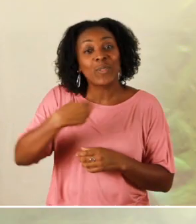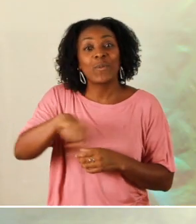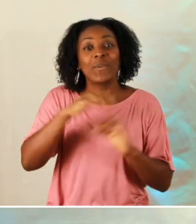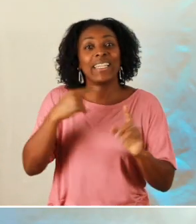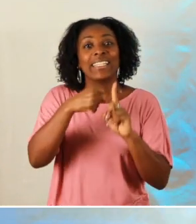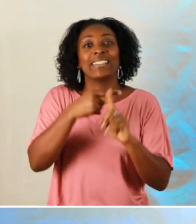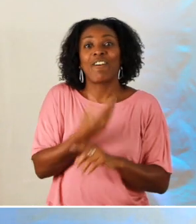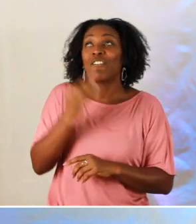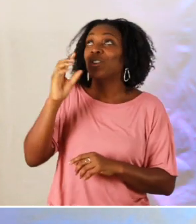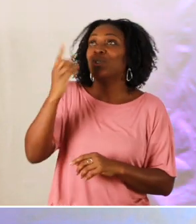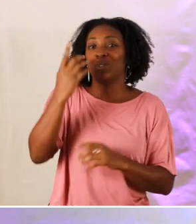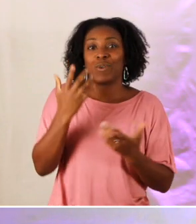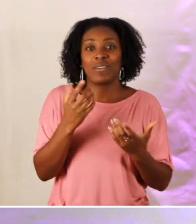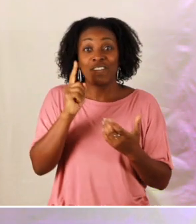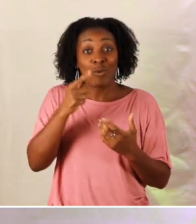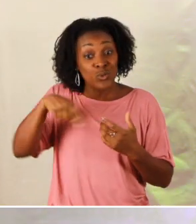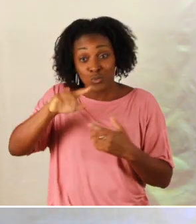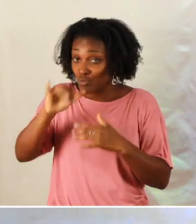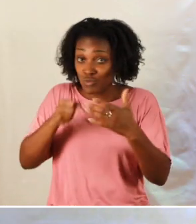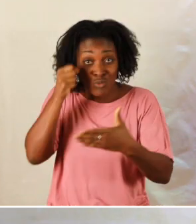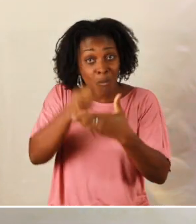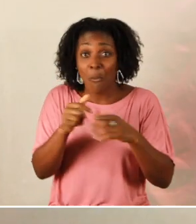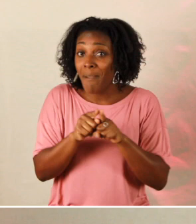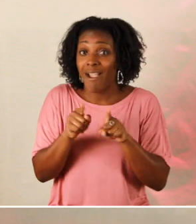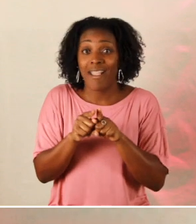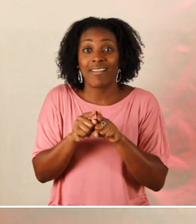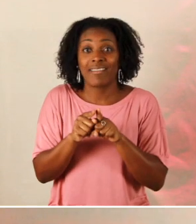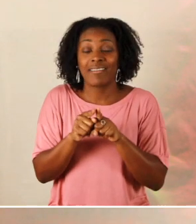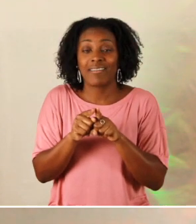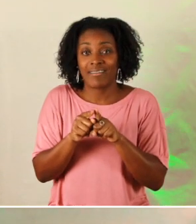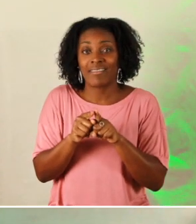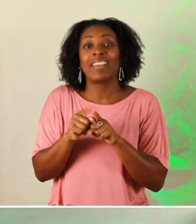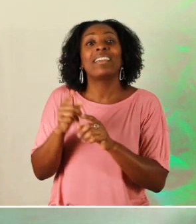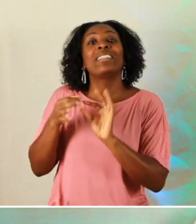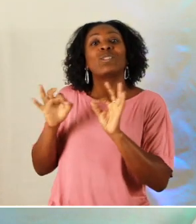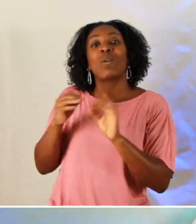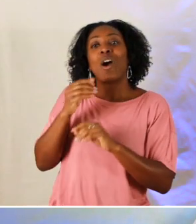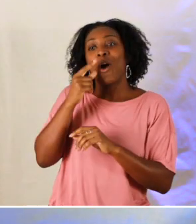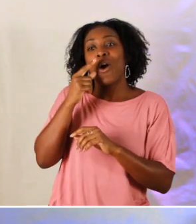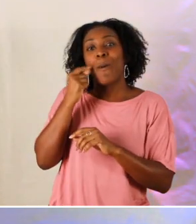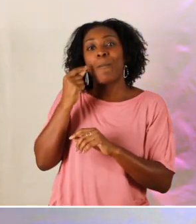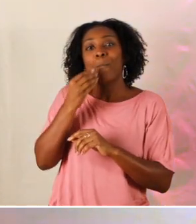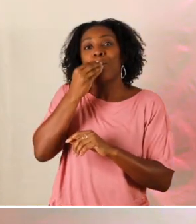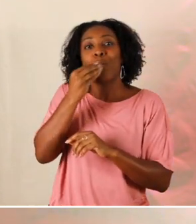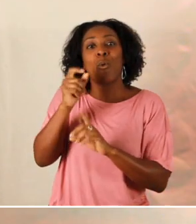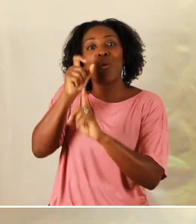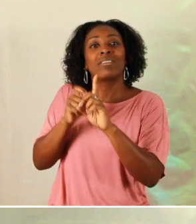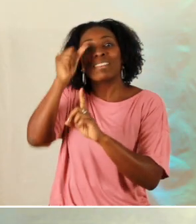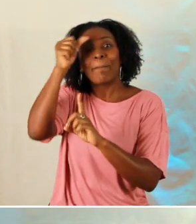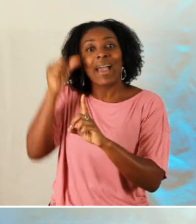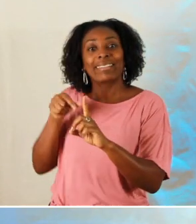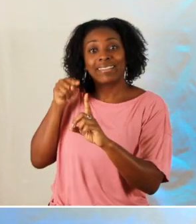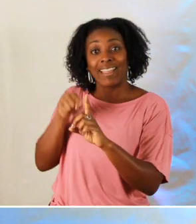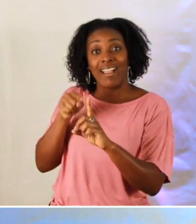nous sommes appelés à aller jusqu'au bout et on voit que cet homme le bon samaritain lui qu'est ce qu'il a fait il a vu que cet homme